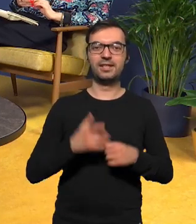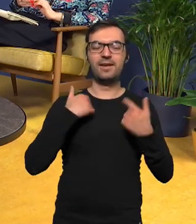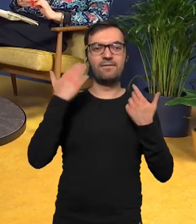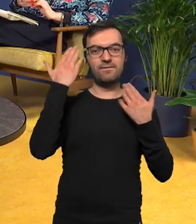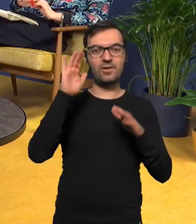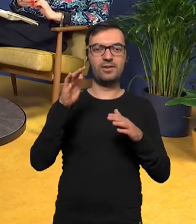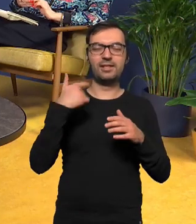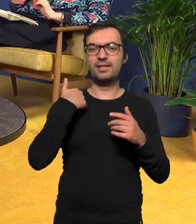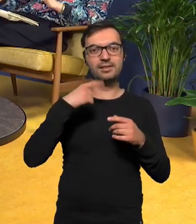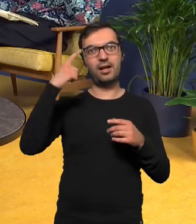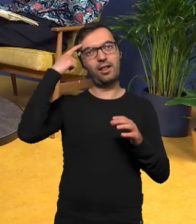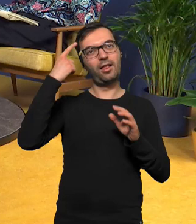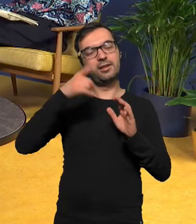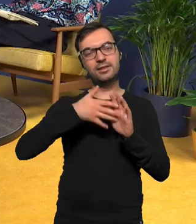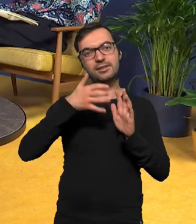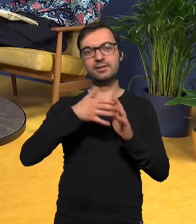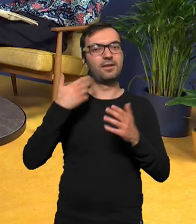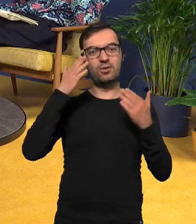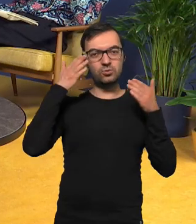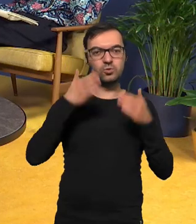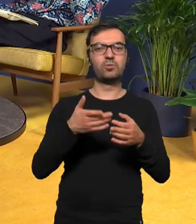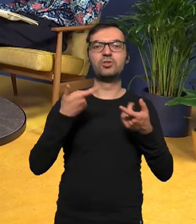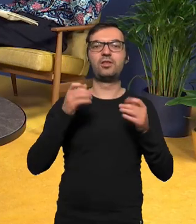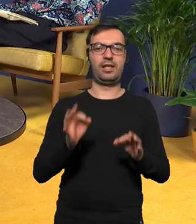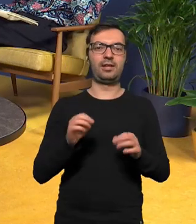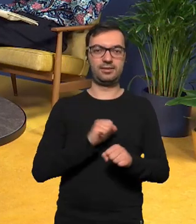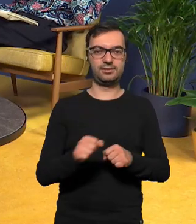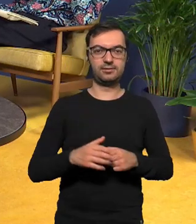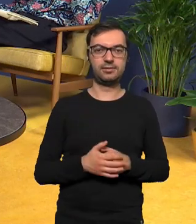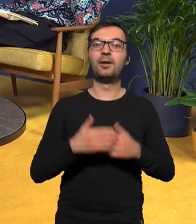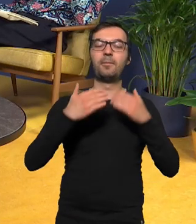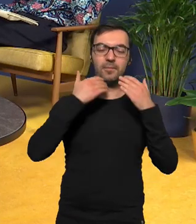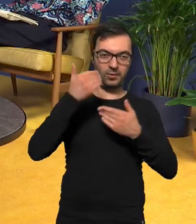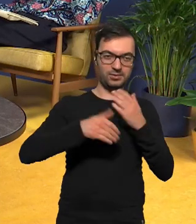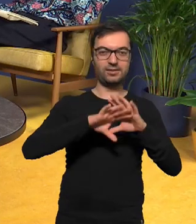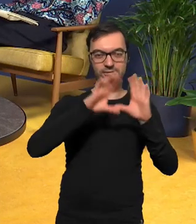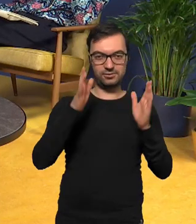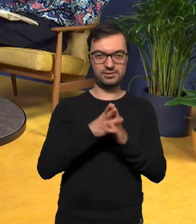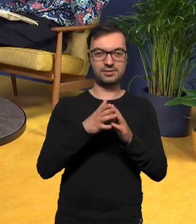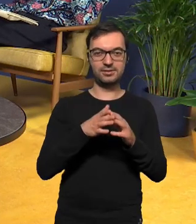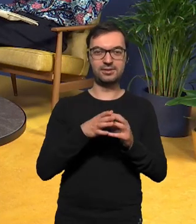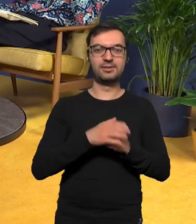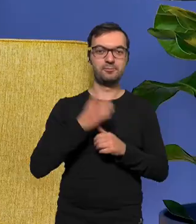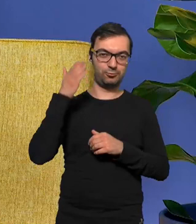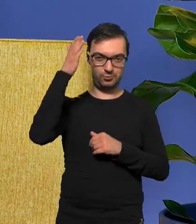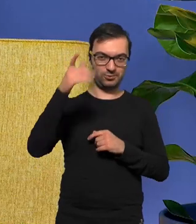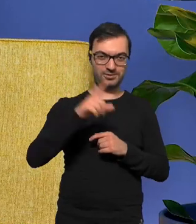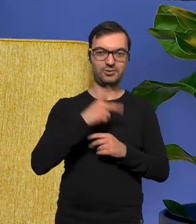wolę nie być sentymentalistą i skupić się na tym co jest teraz pozdrawiam wszystkich z przeszłości